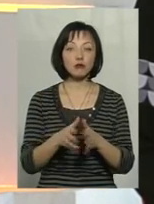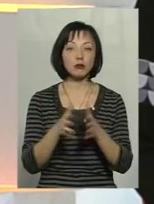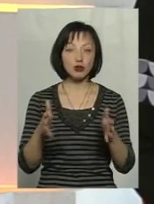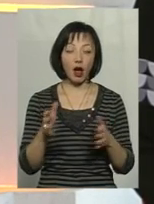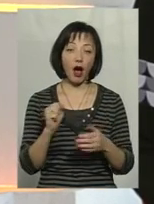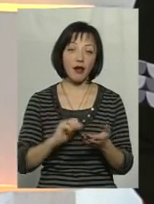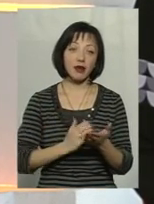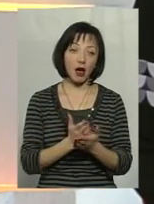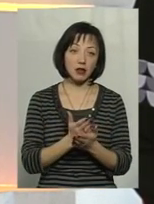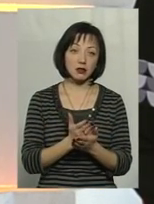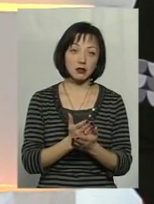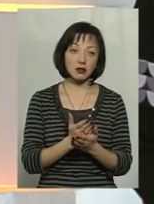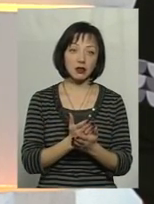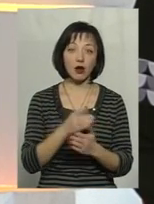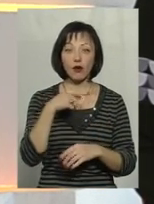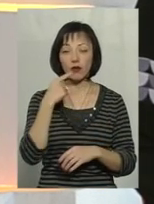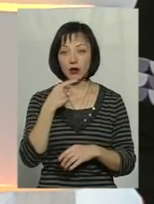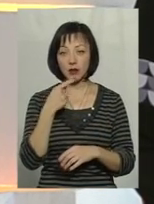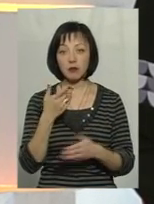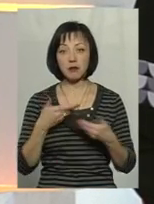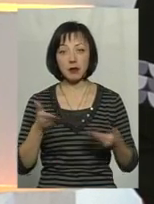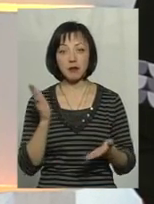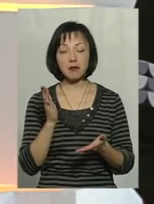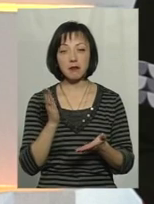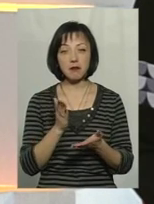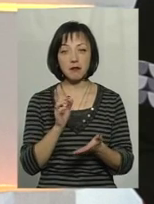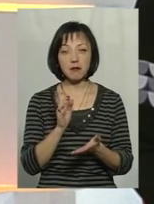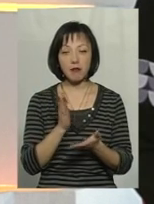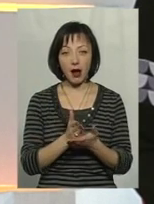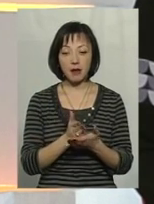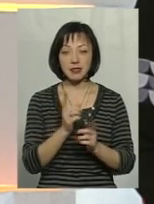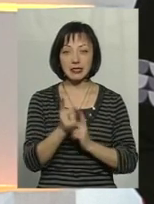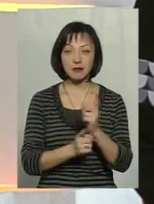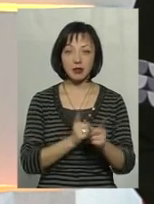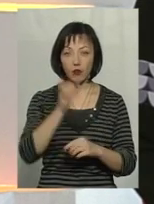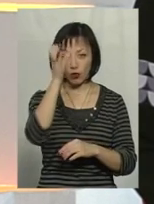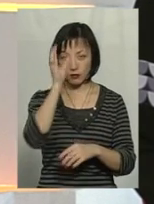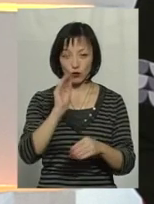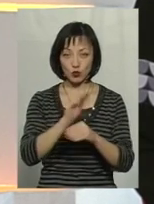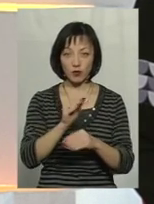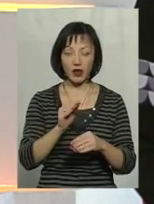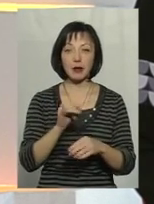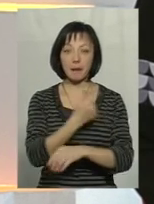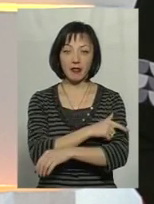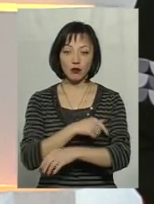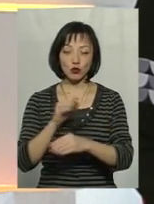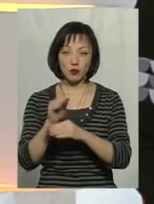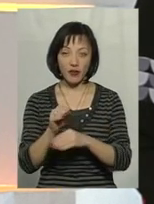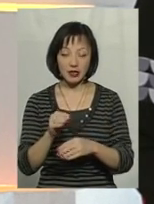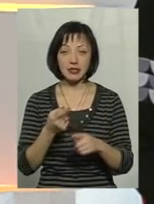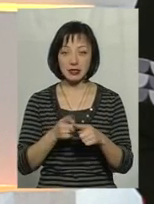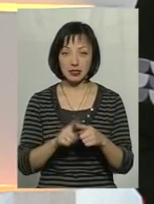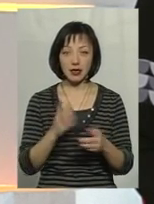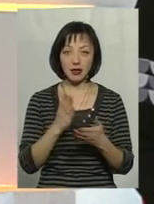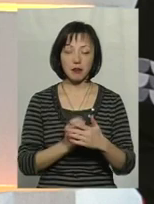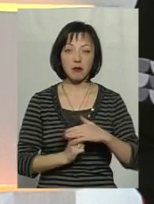Якісно, ну, як я говорила, ми маємо дещо зміни в розподілі освітньої субвенції та медичної субвенції, і це